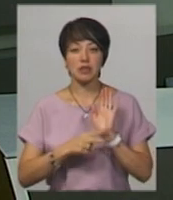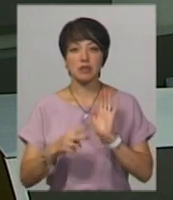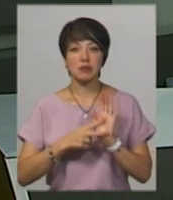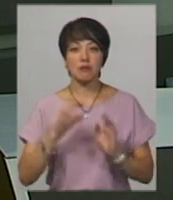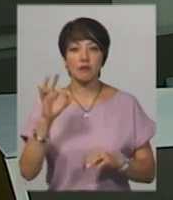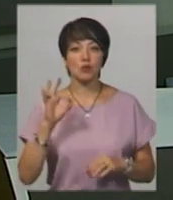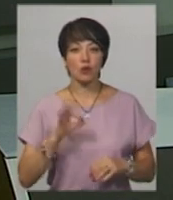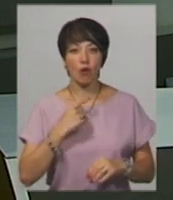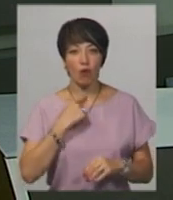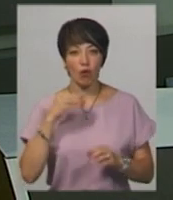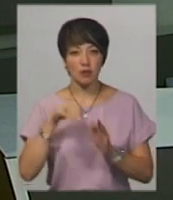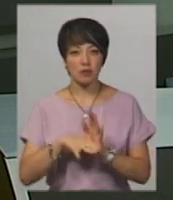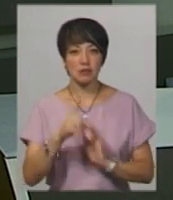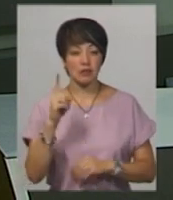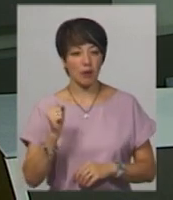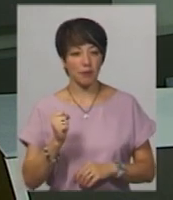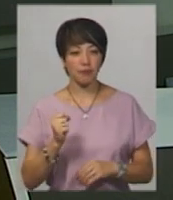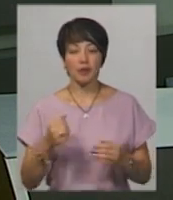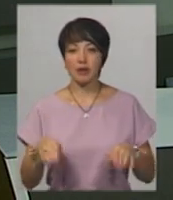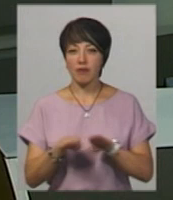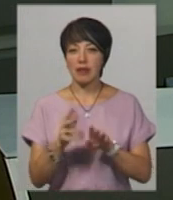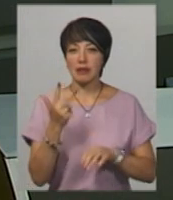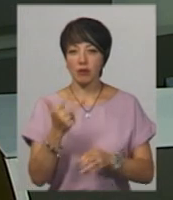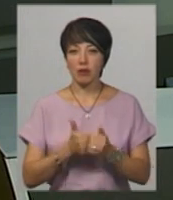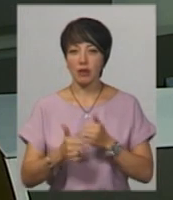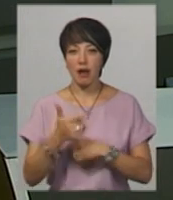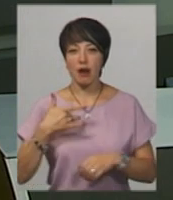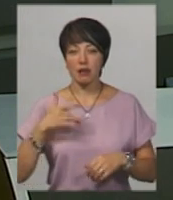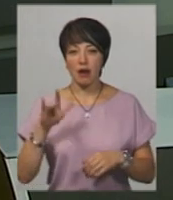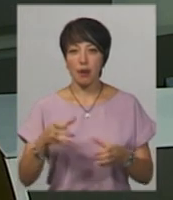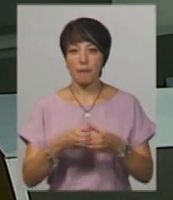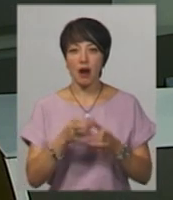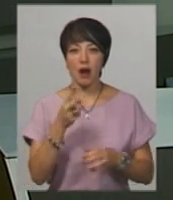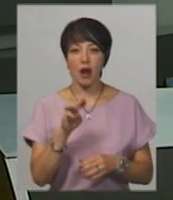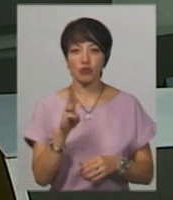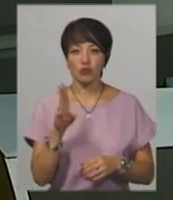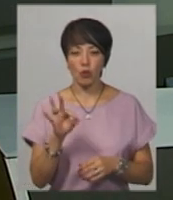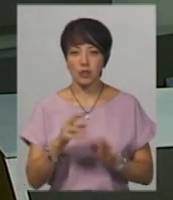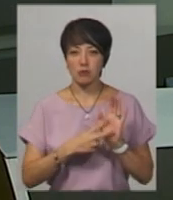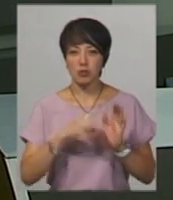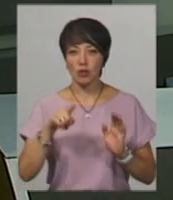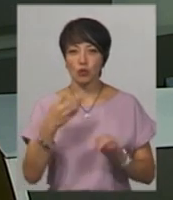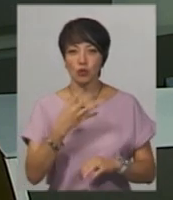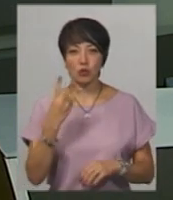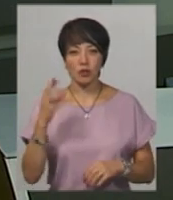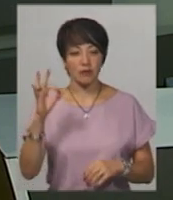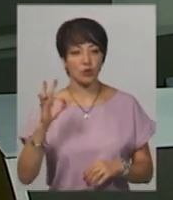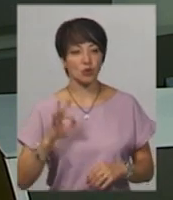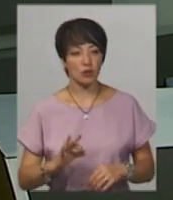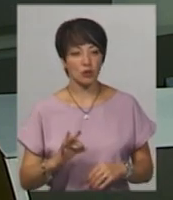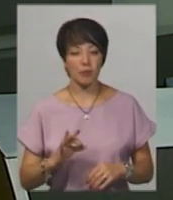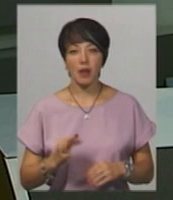% голосів «За». Закриває трійку лідерів радикальна партія Олега Ляшка. У них 7,43%.